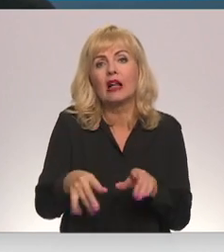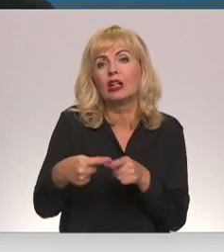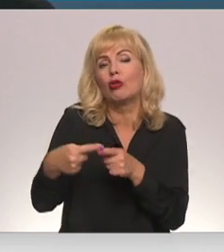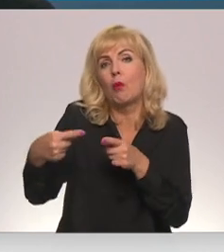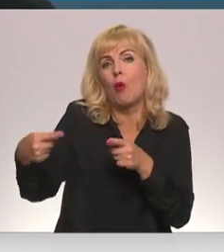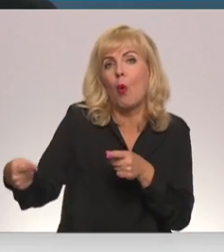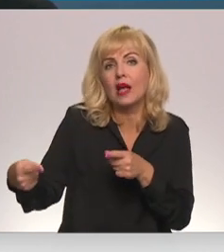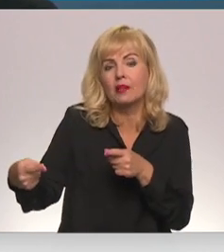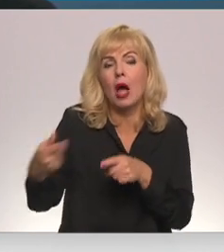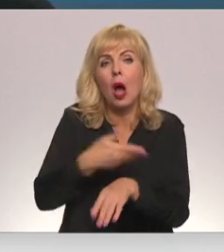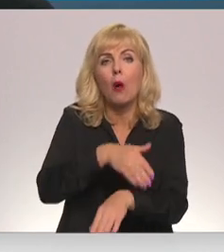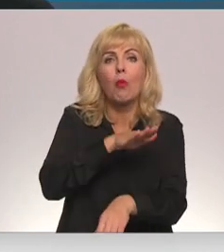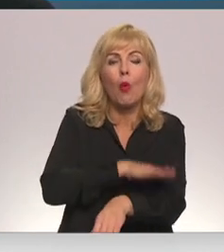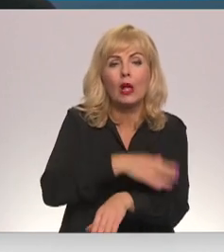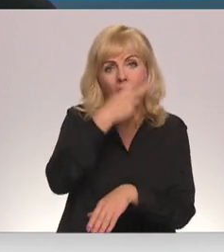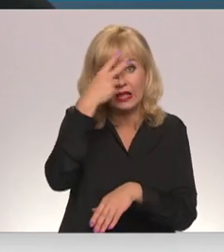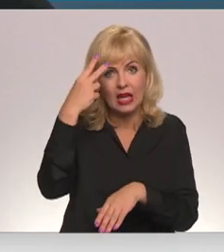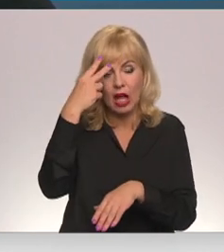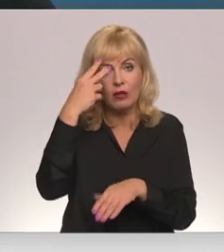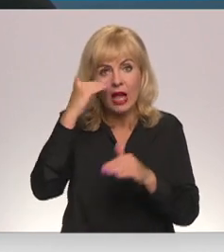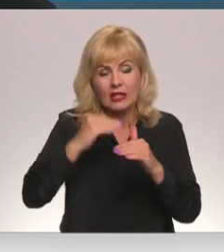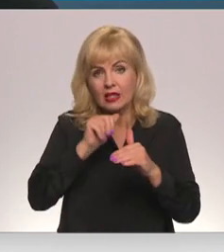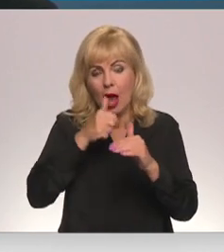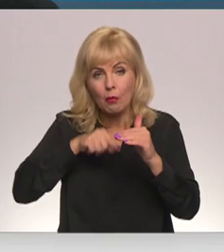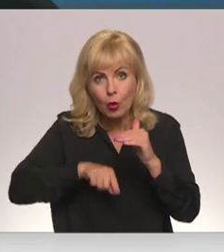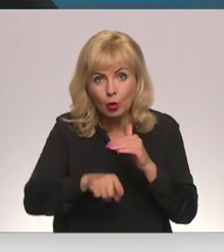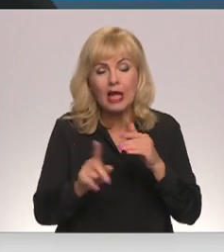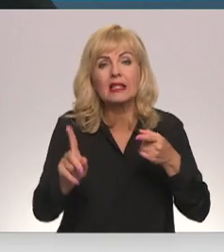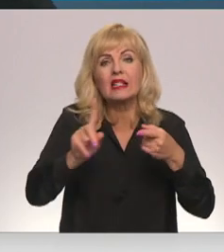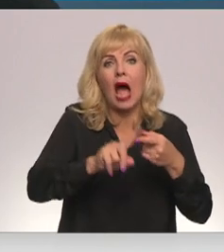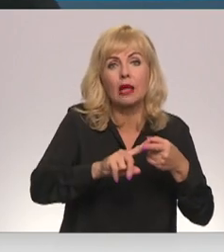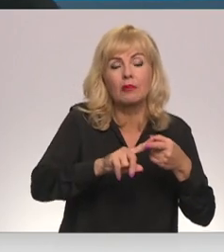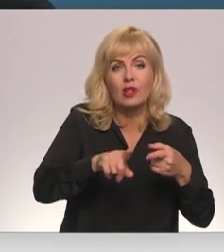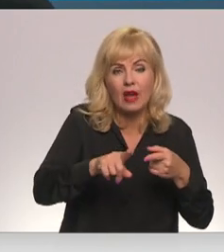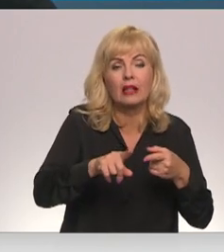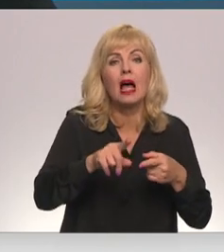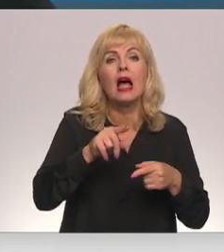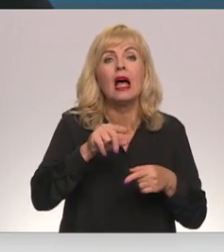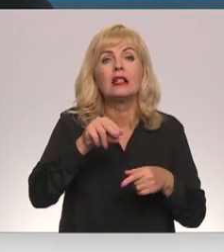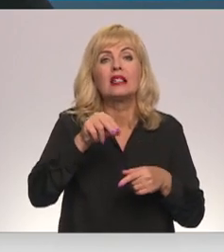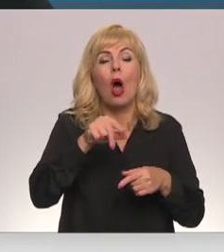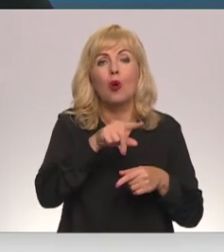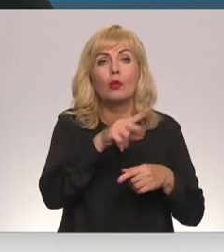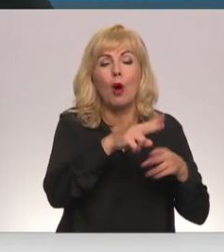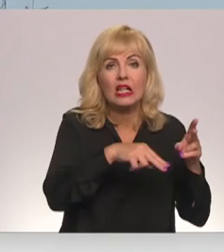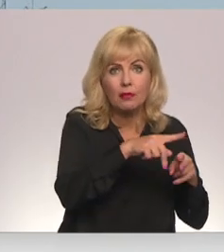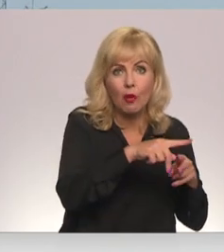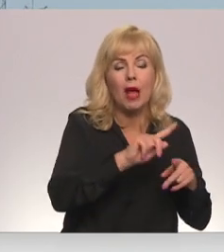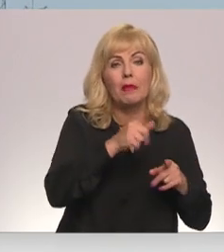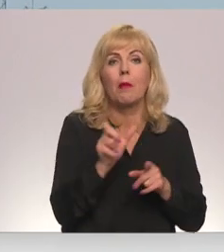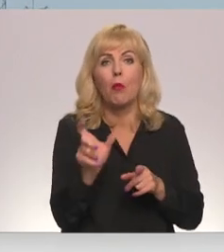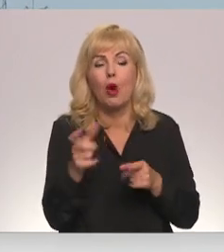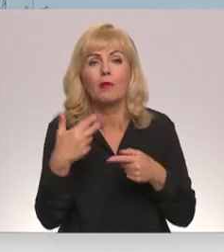Polijas Lietuva zemūdenas starpsevienojums. Pirmais savu zemes ir izbūvēts, pēdējais posums tiek izbūvēts.